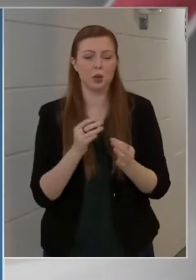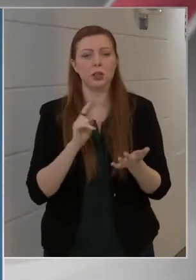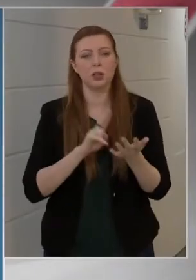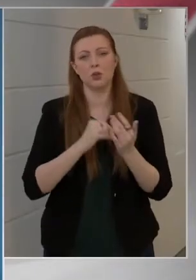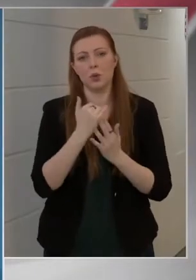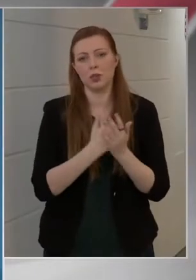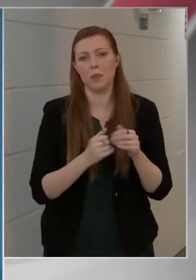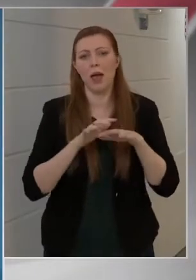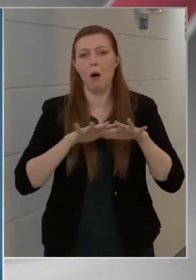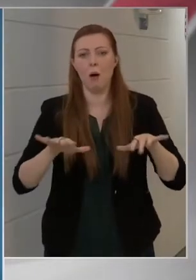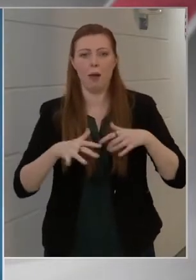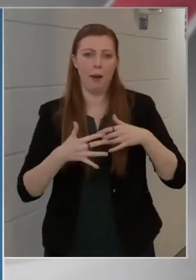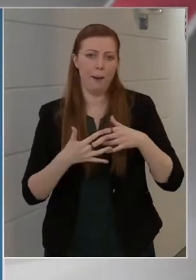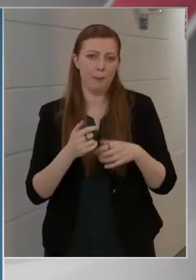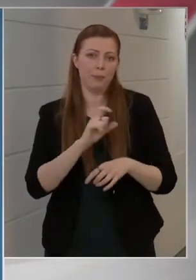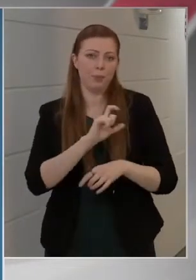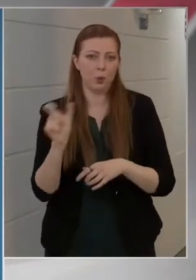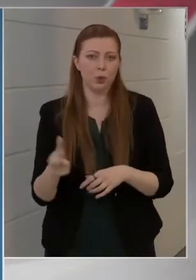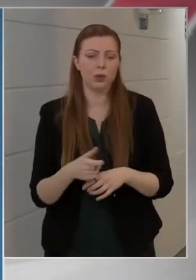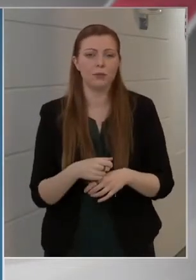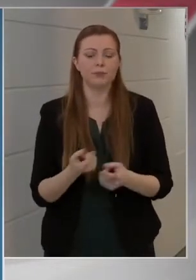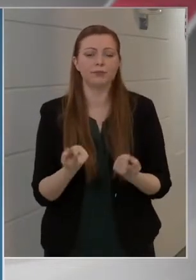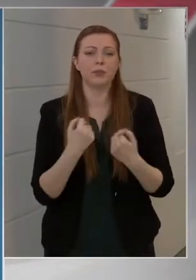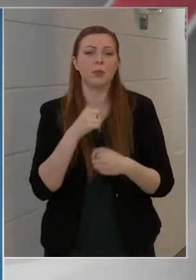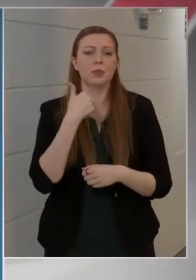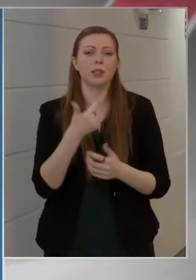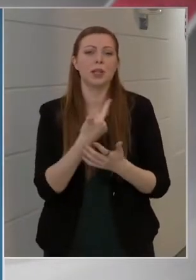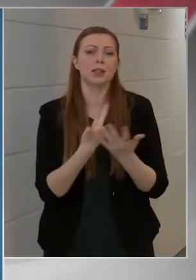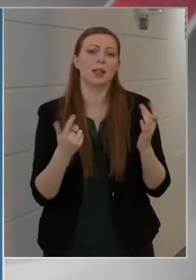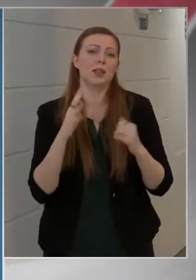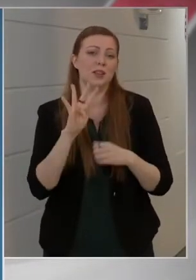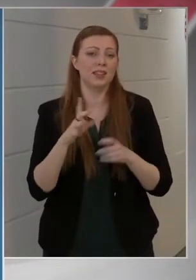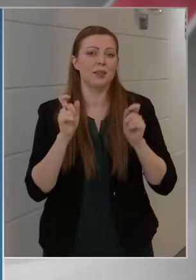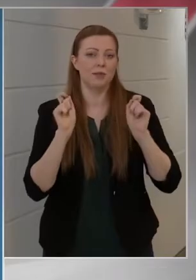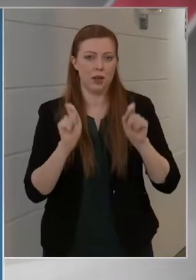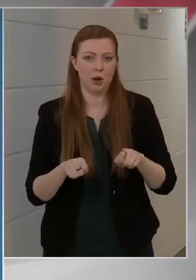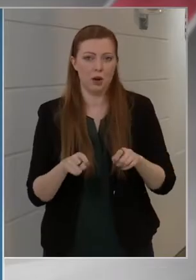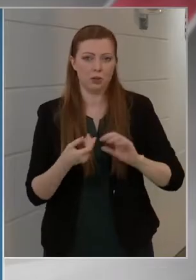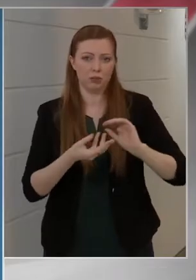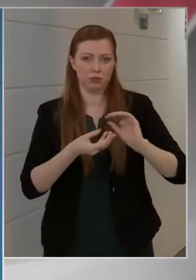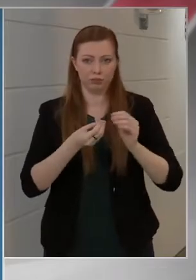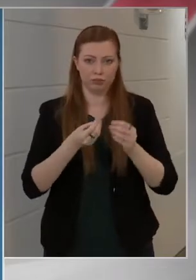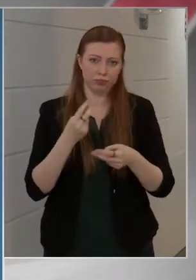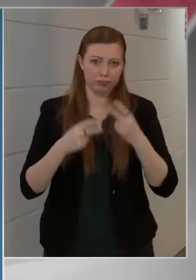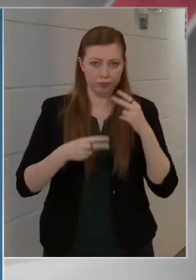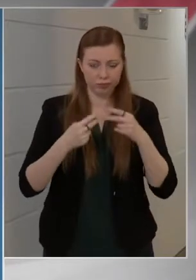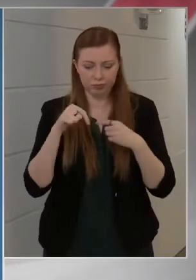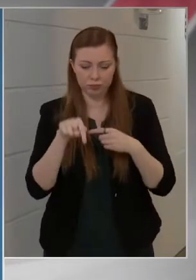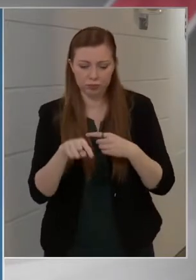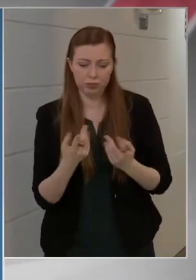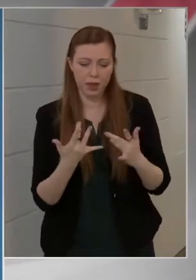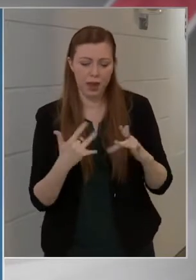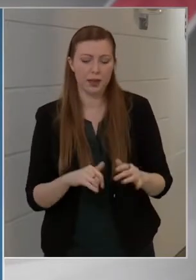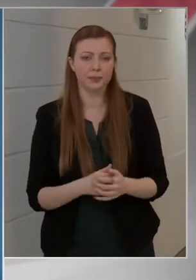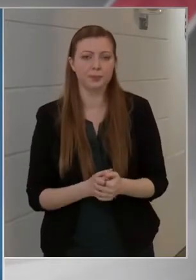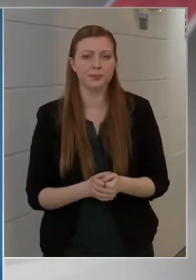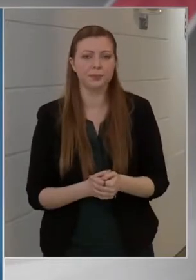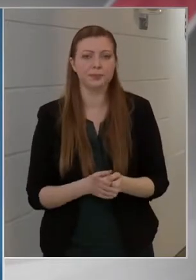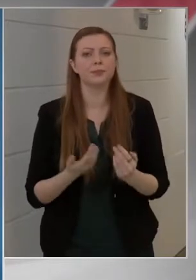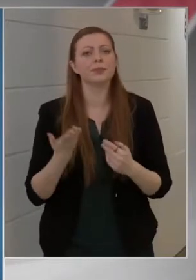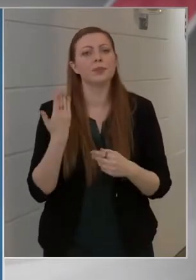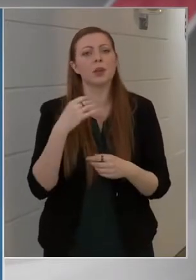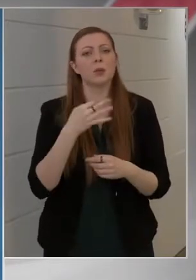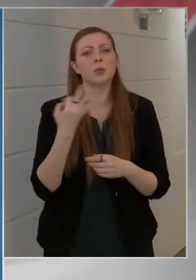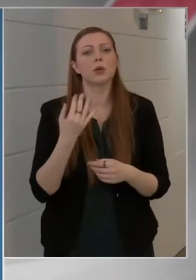hatályba lépése óta, ebből 174-et hajtottunk végre a vendéglátó üzletben. Az elmúlt 24 órában